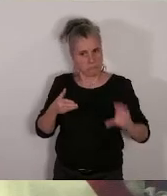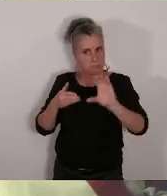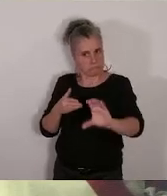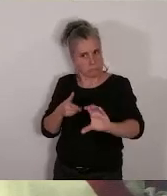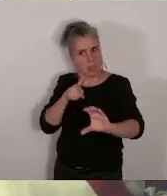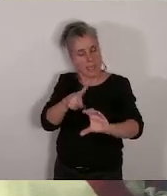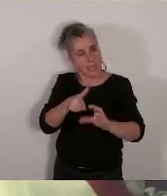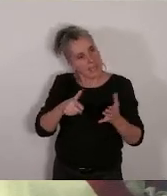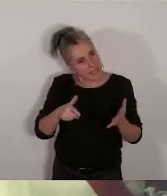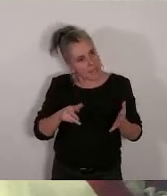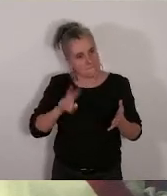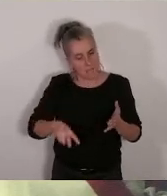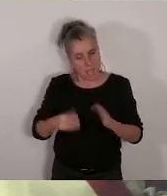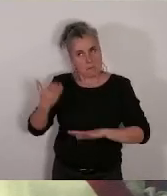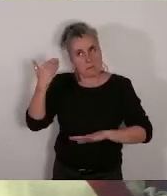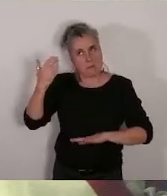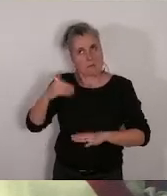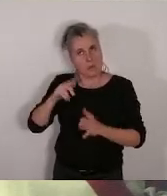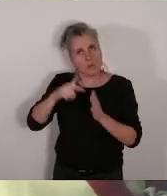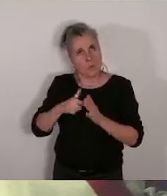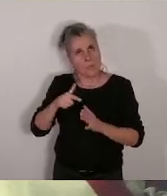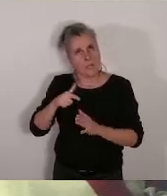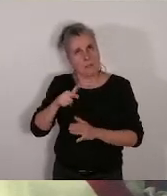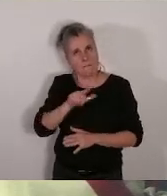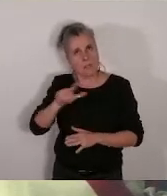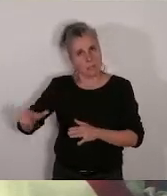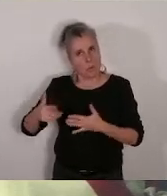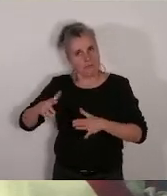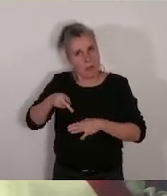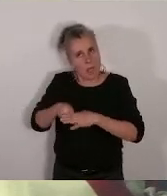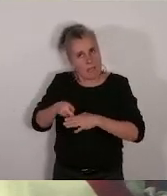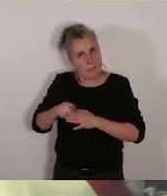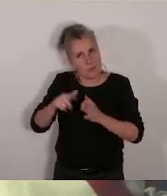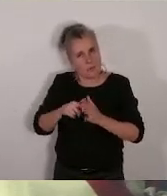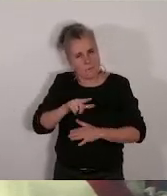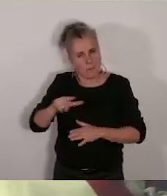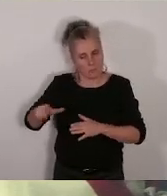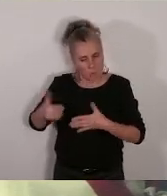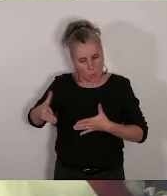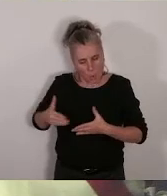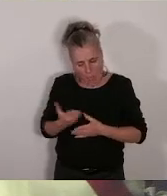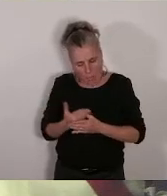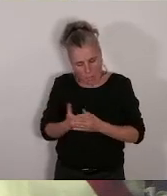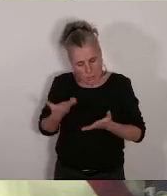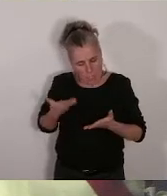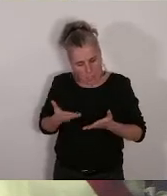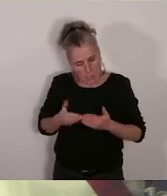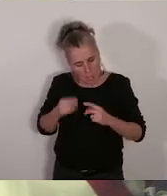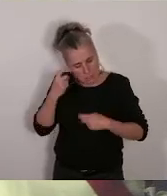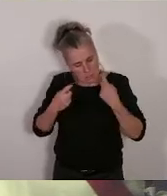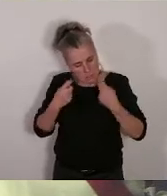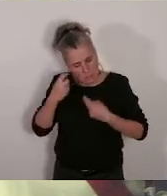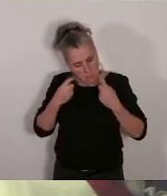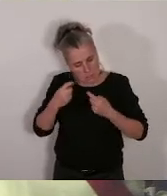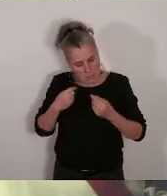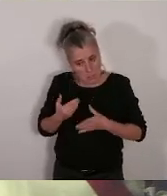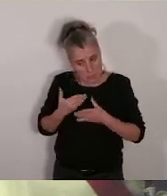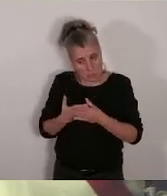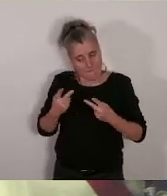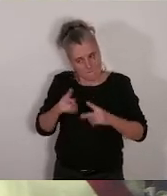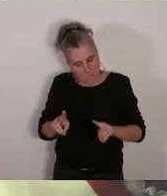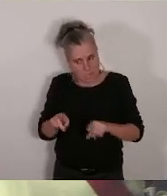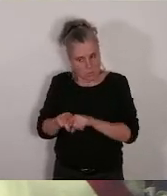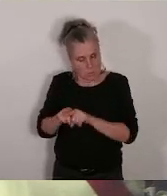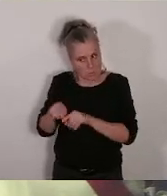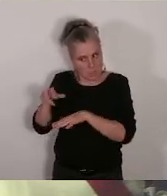avait beaucoup occupé début 2022 quand on l'avait déposé à plusieurs élus de la ville et de la métropole d'ailleurs et donc là cette